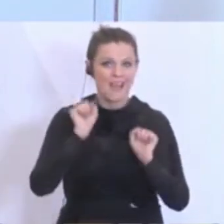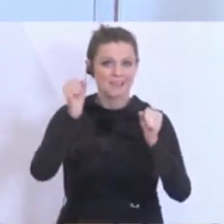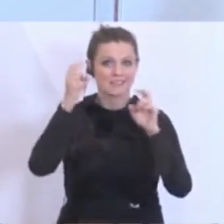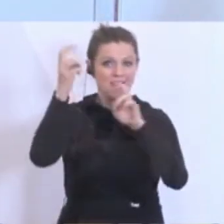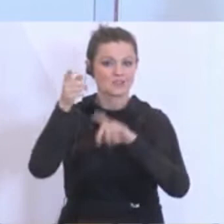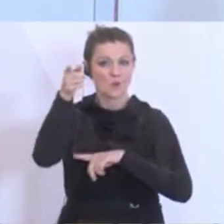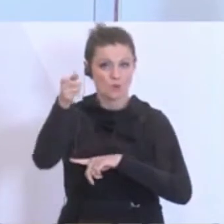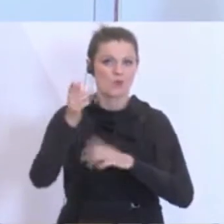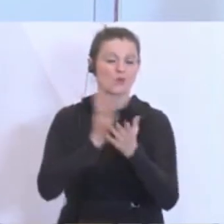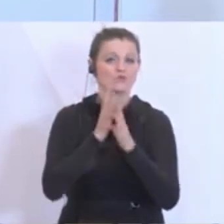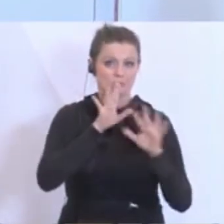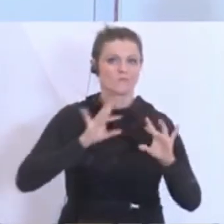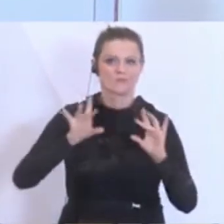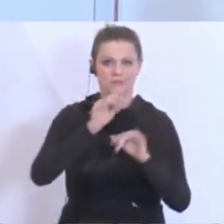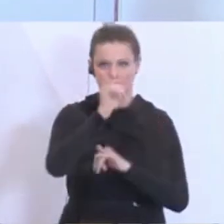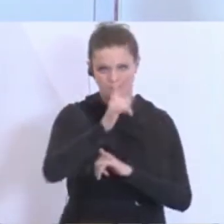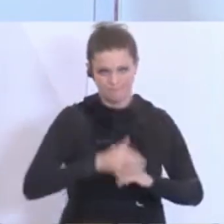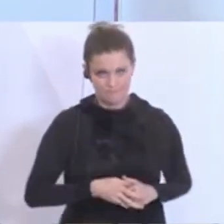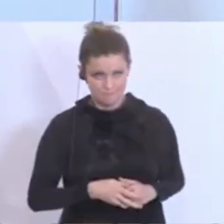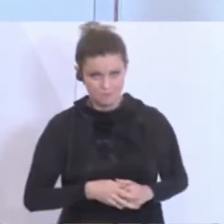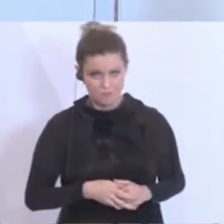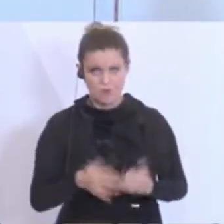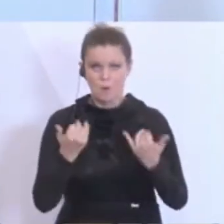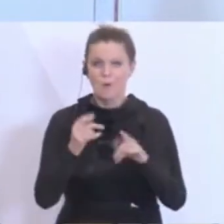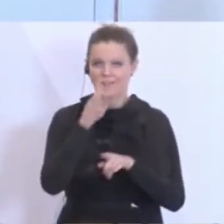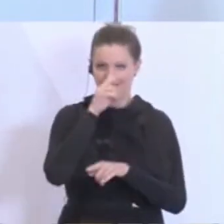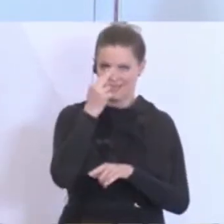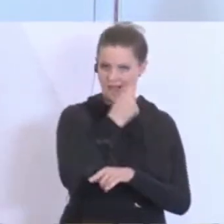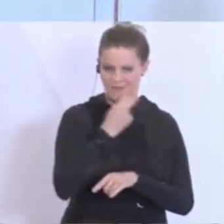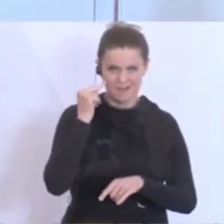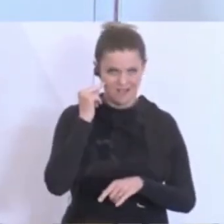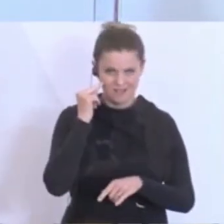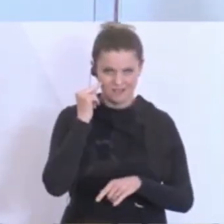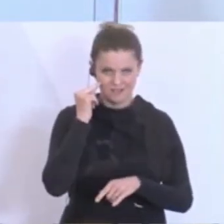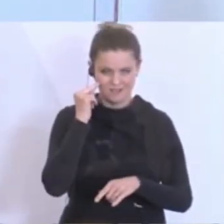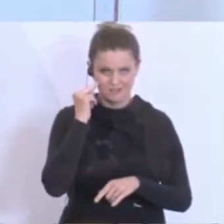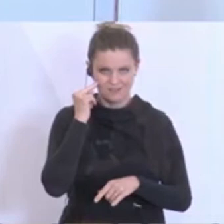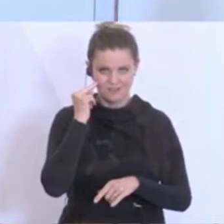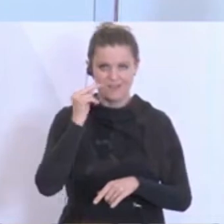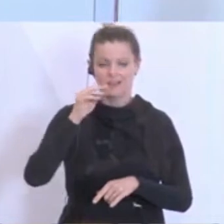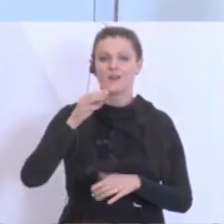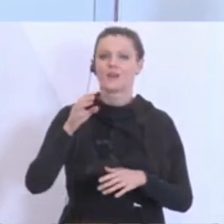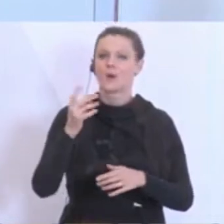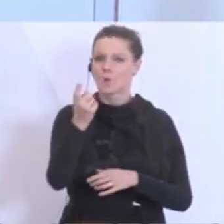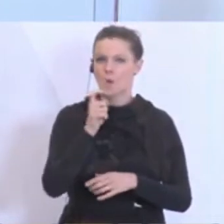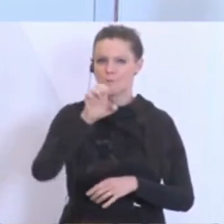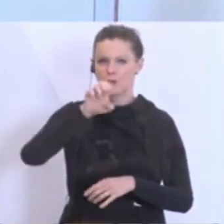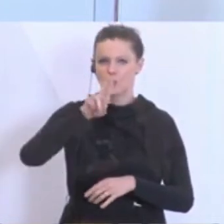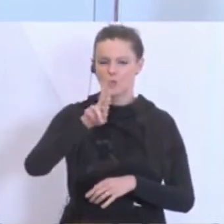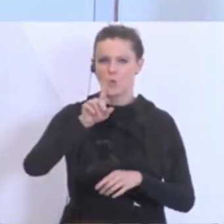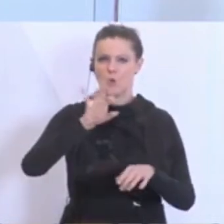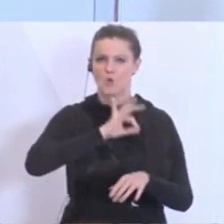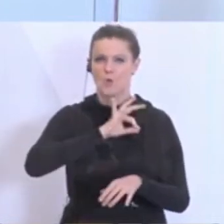auseinandersetzen. Und ich mich heute am Nachmittag mit meinen EU-Kolleginnen und Kollegen darüber